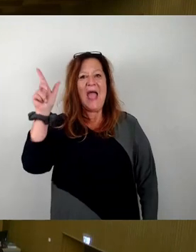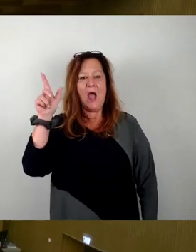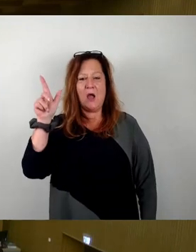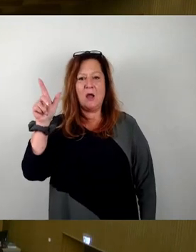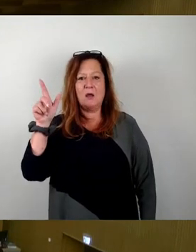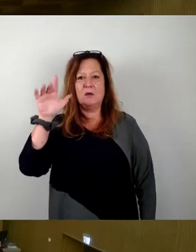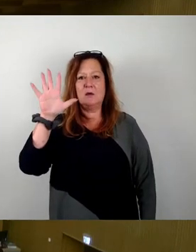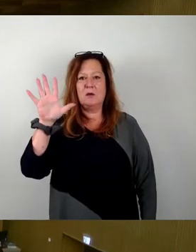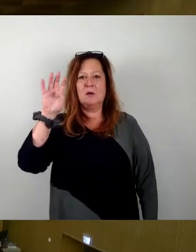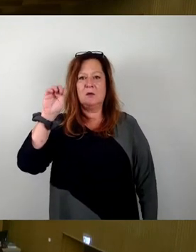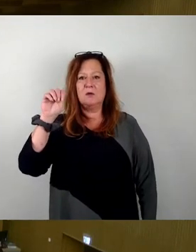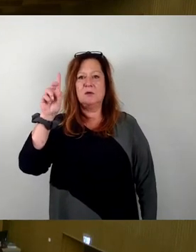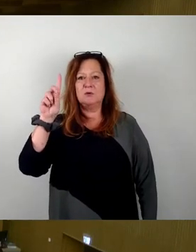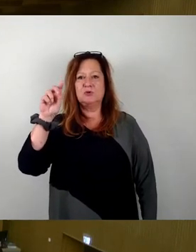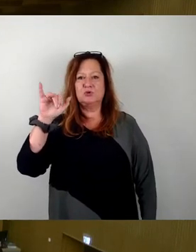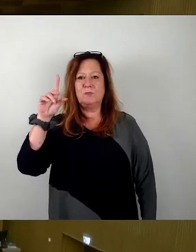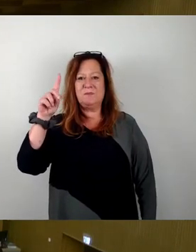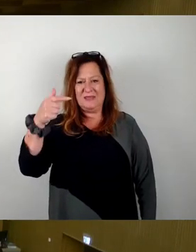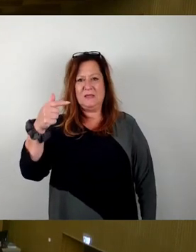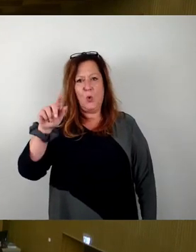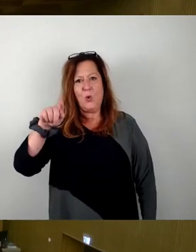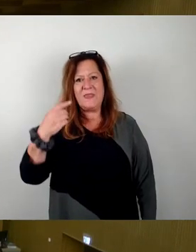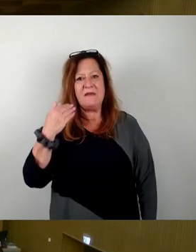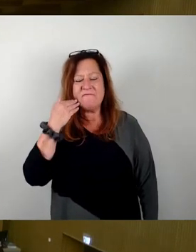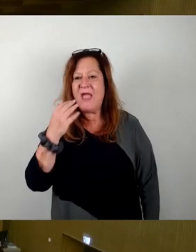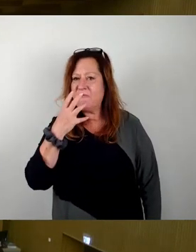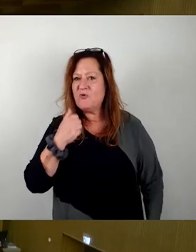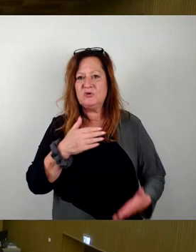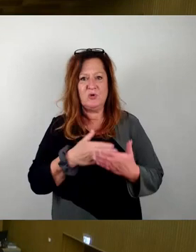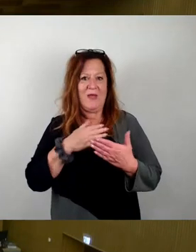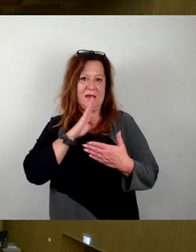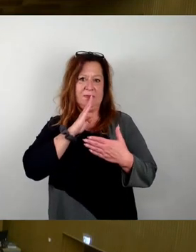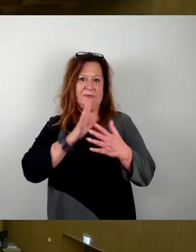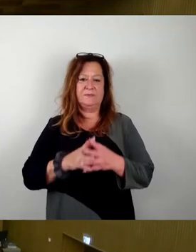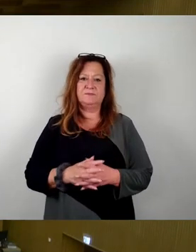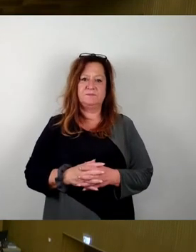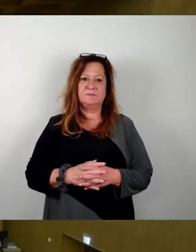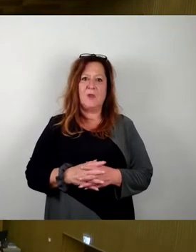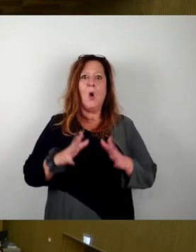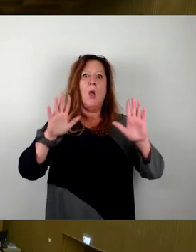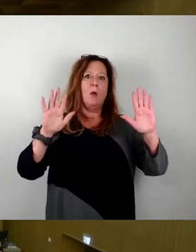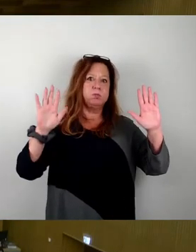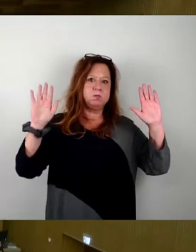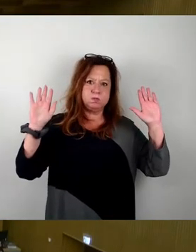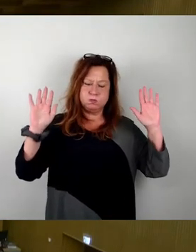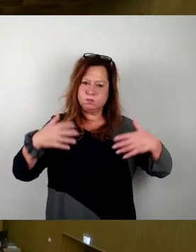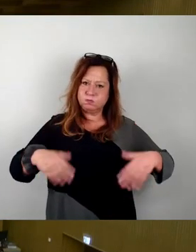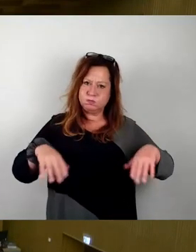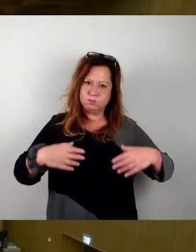in den Raum, anschließend wäre noch Wortmeldung. Oh, ich sehe schon. Ui, ui, ui, ui.